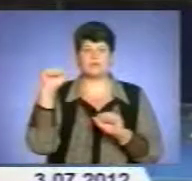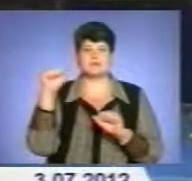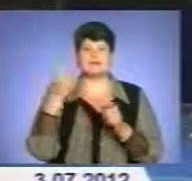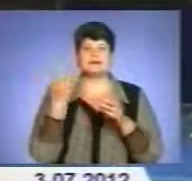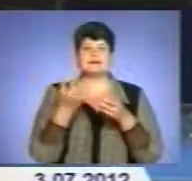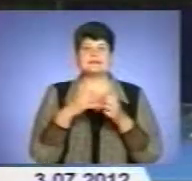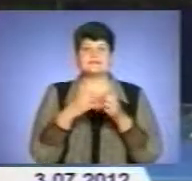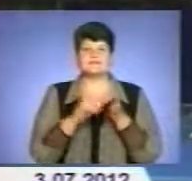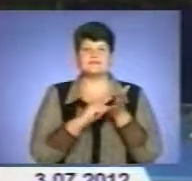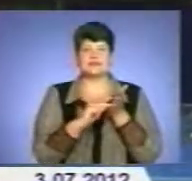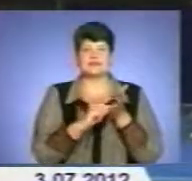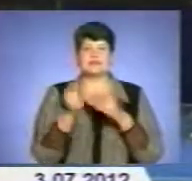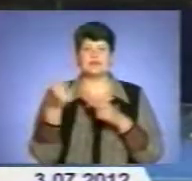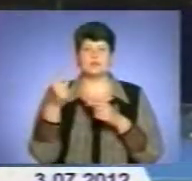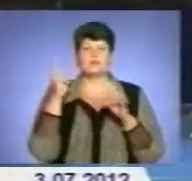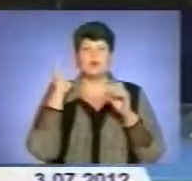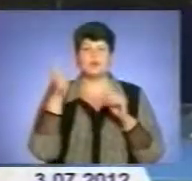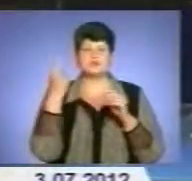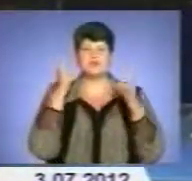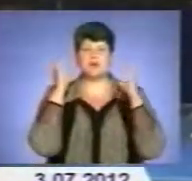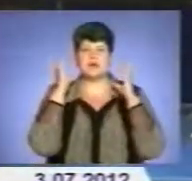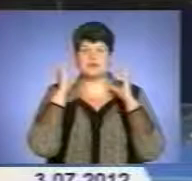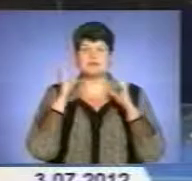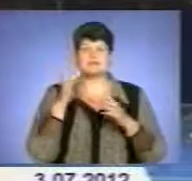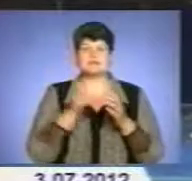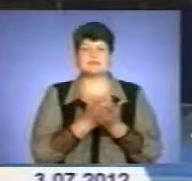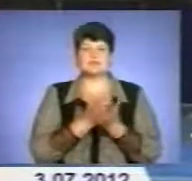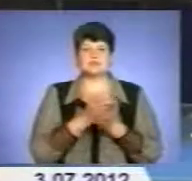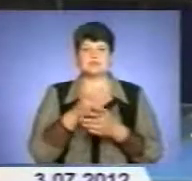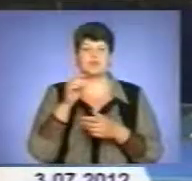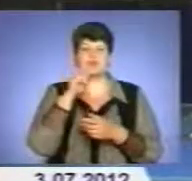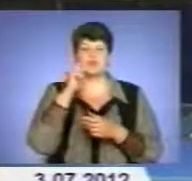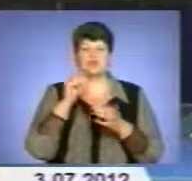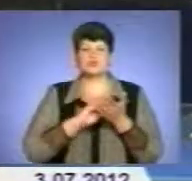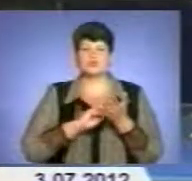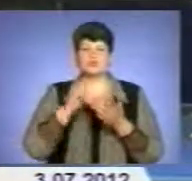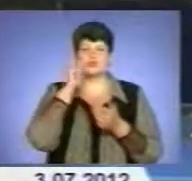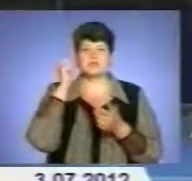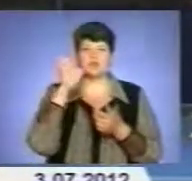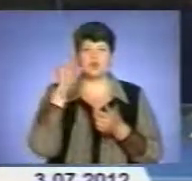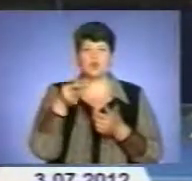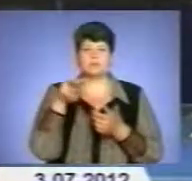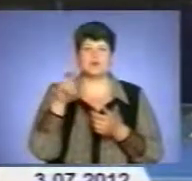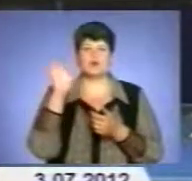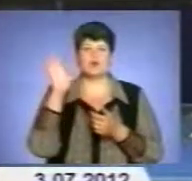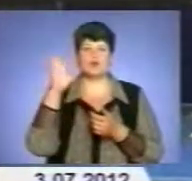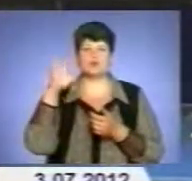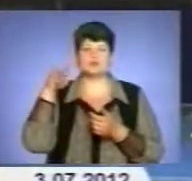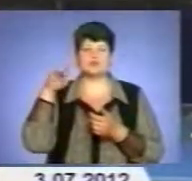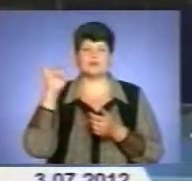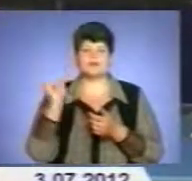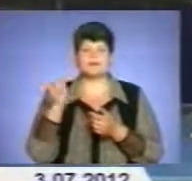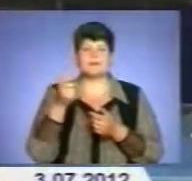відзначених – головний редактор Тернопільського обласного радіо, заслужений журналіст України Людмила Островська. Її програма про всесвітньо відому пам'ятку до